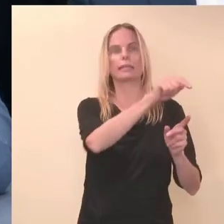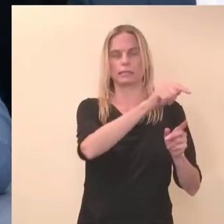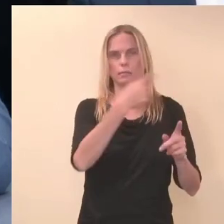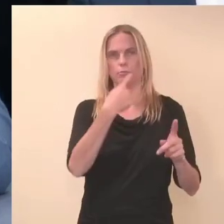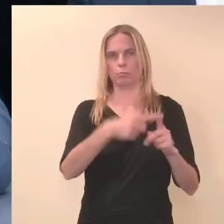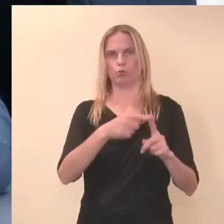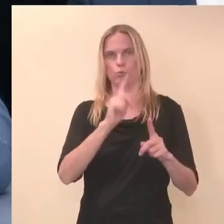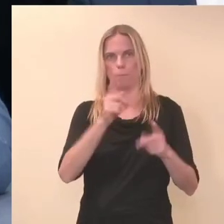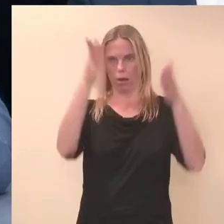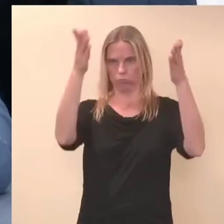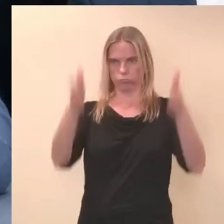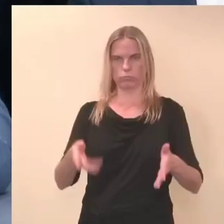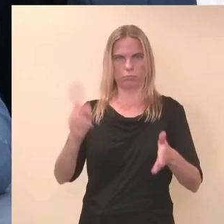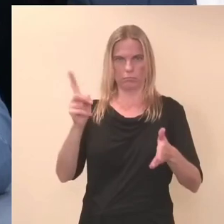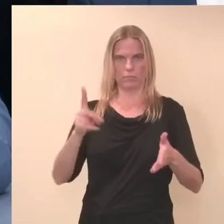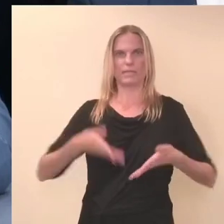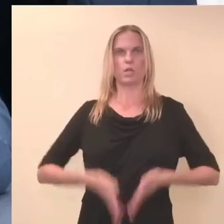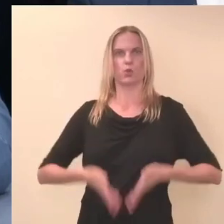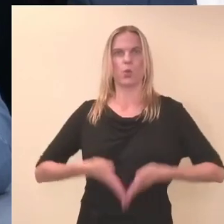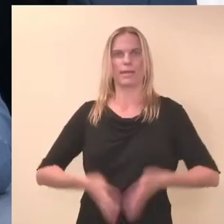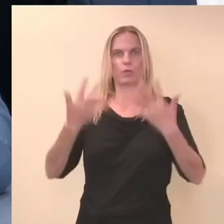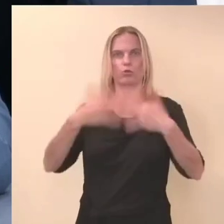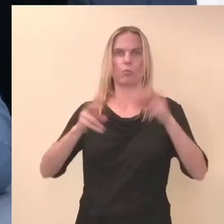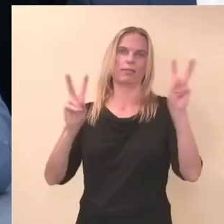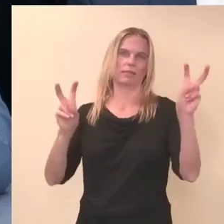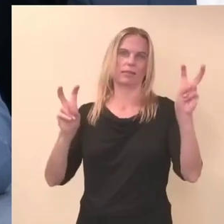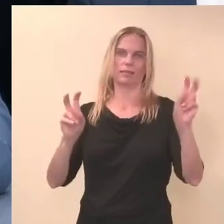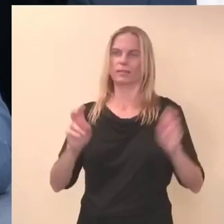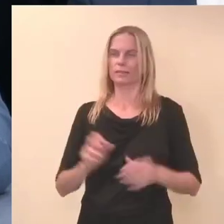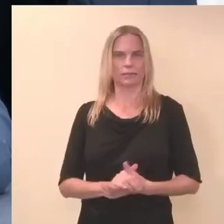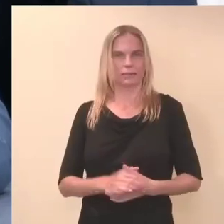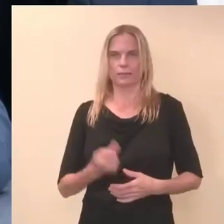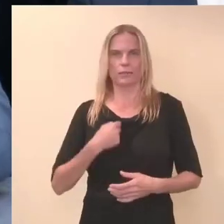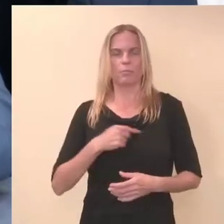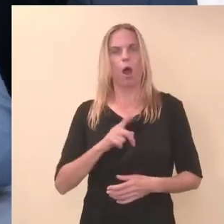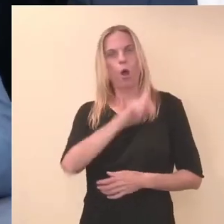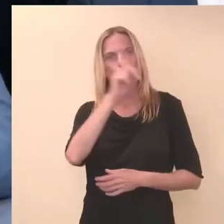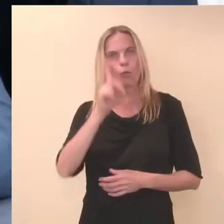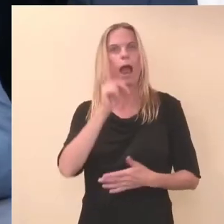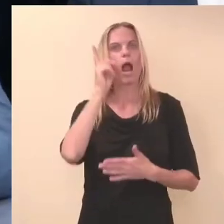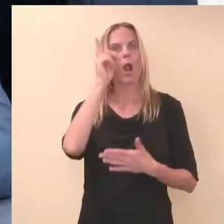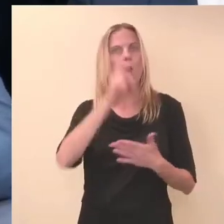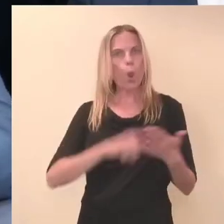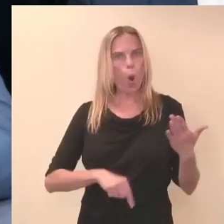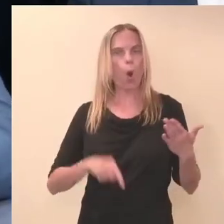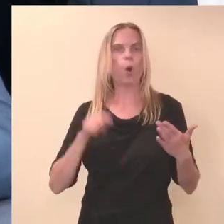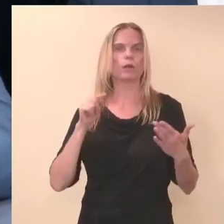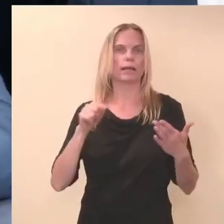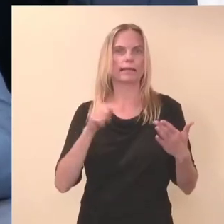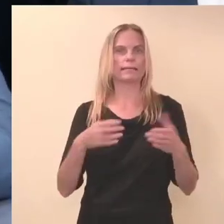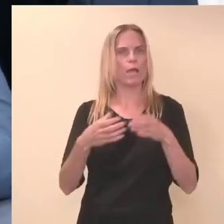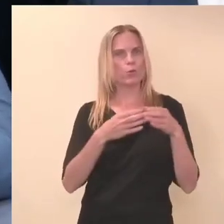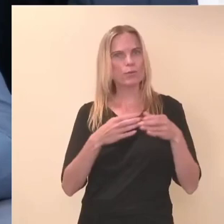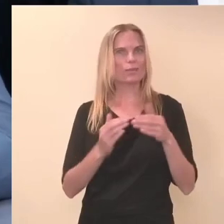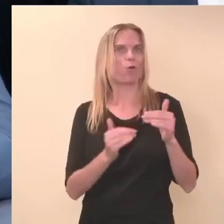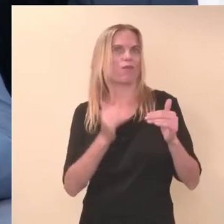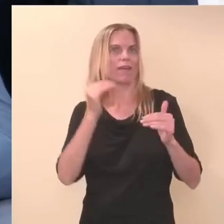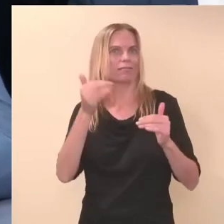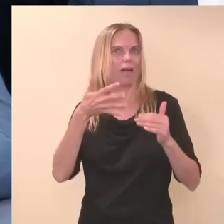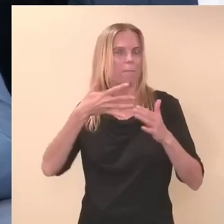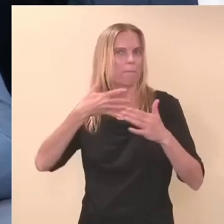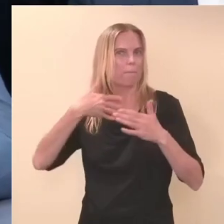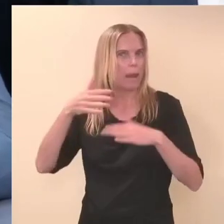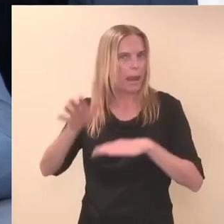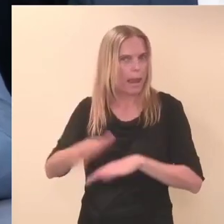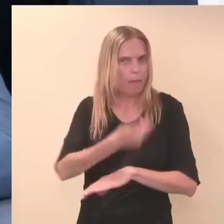Ütleme nüüd, mina olen kogu aeg lootunud, et see ühiskonna nagu etapp on meil läbitud, aga millegi pärast aina